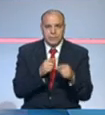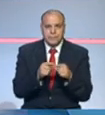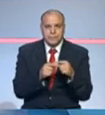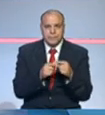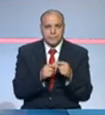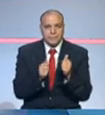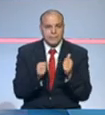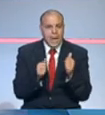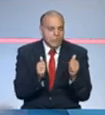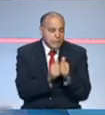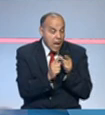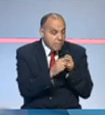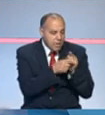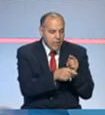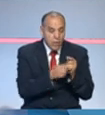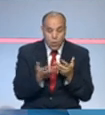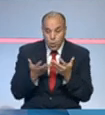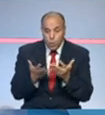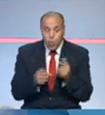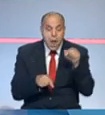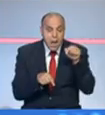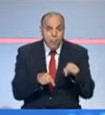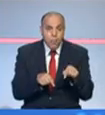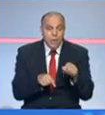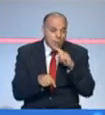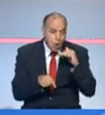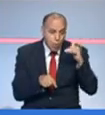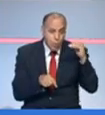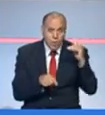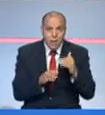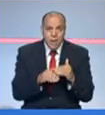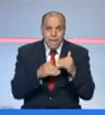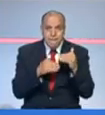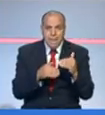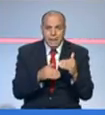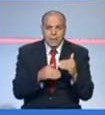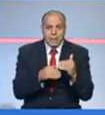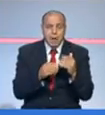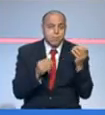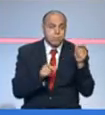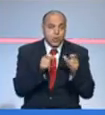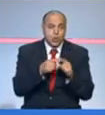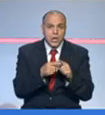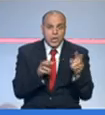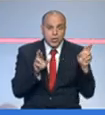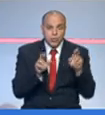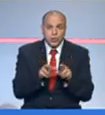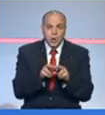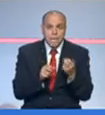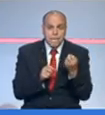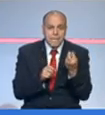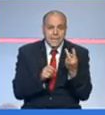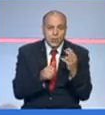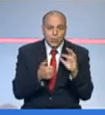المستعصة ديما جي في الشريحة هذيك واللي هو ما يجبهم يلقحوا الشريحة هذيك تلقح بعدد كبير نلقاوا البارح جيوا بنسبة 260